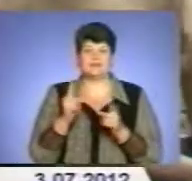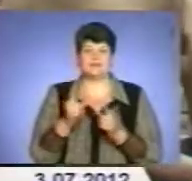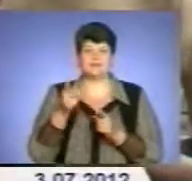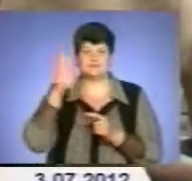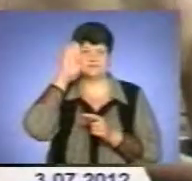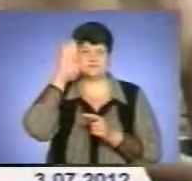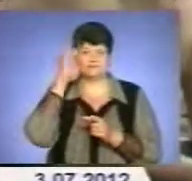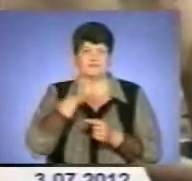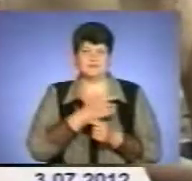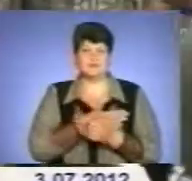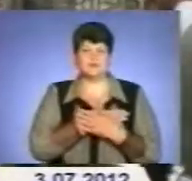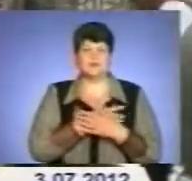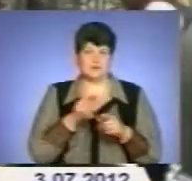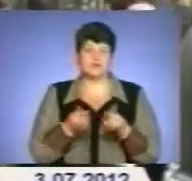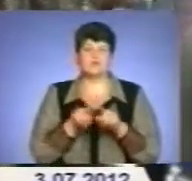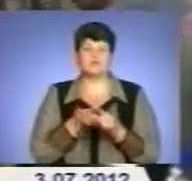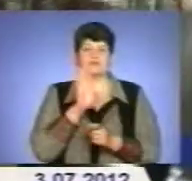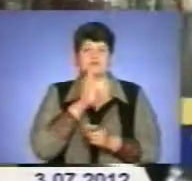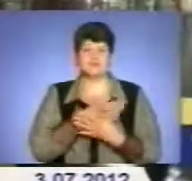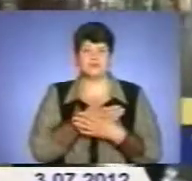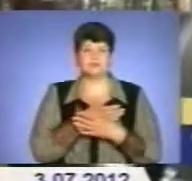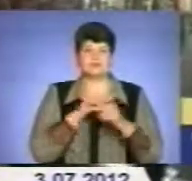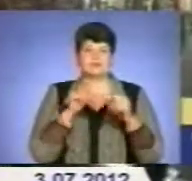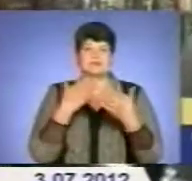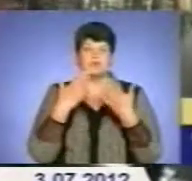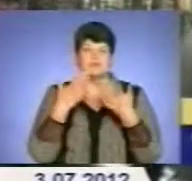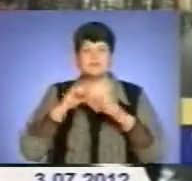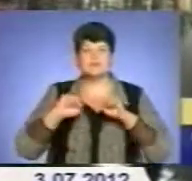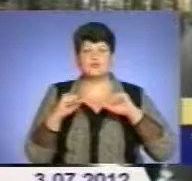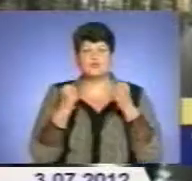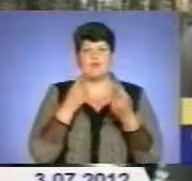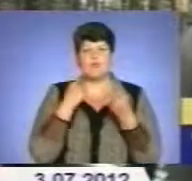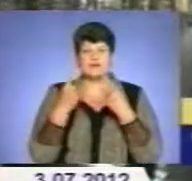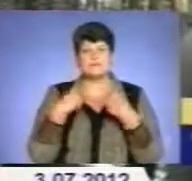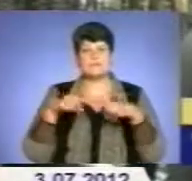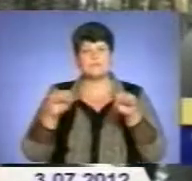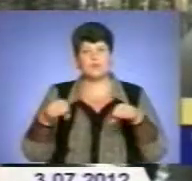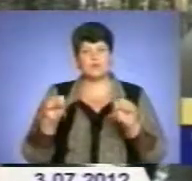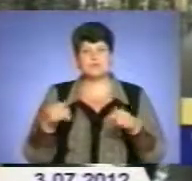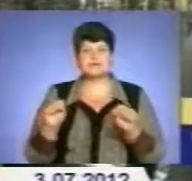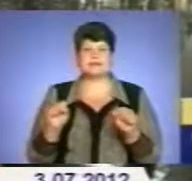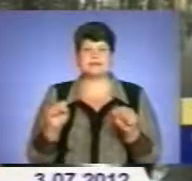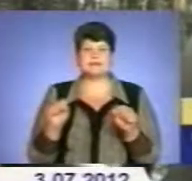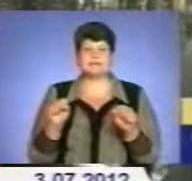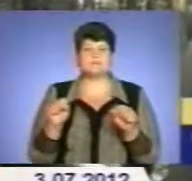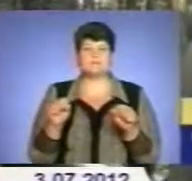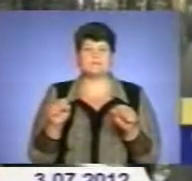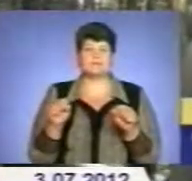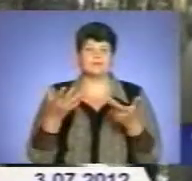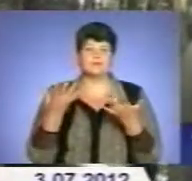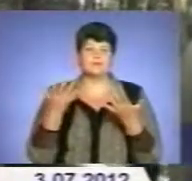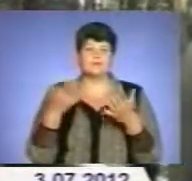байкером прагнуть дівчата. Спілкуватися з друзями, проговорити про мотоцикли, про самі гурти якісь, про